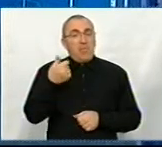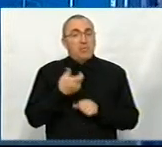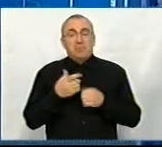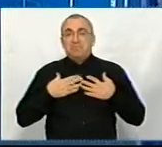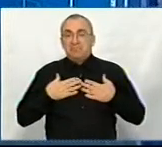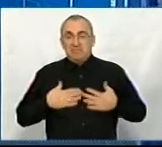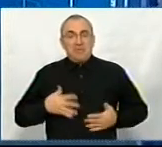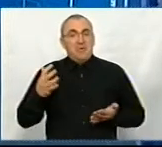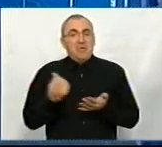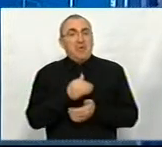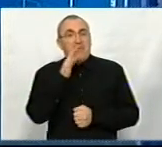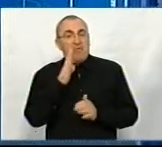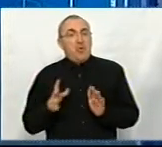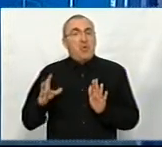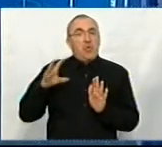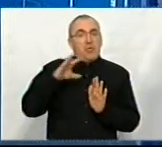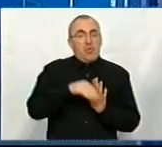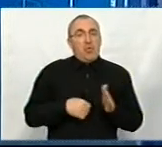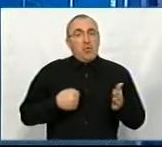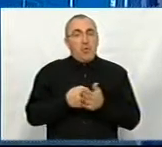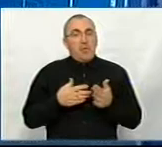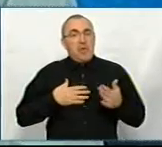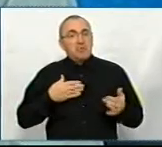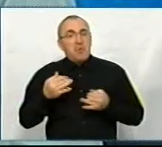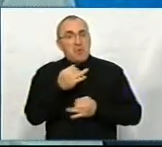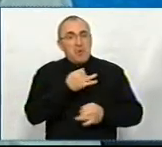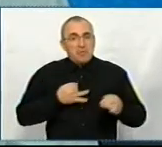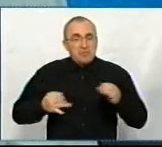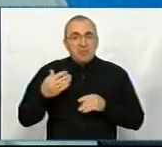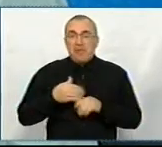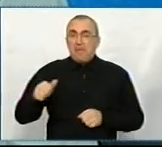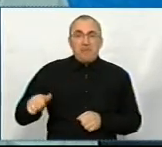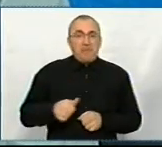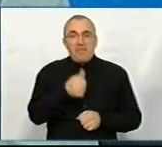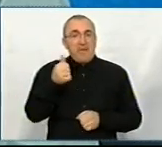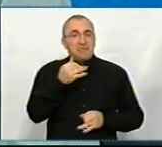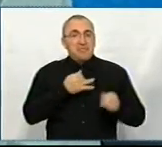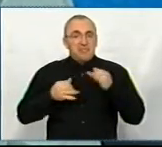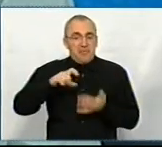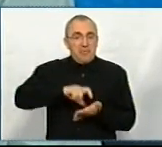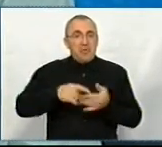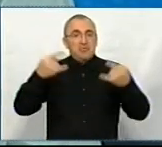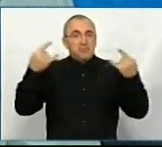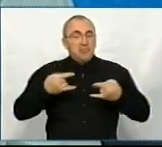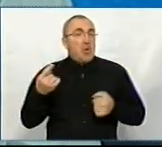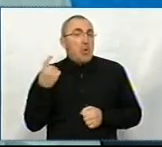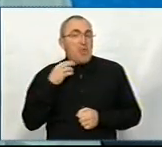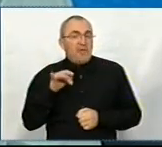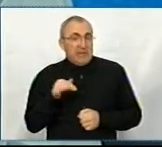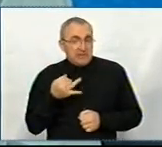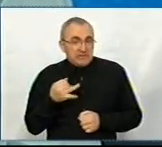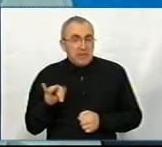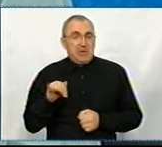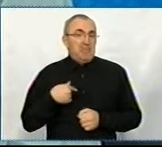ви знайшли час, долучилися до нашої розмови. Фактично, це така перша розмова у нашій студії «Суспільно-Кропивницький».